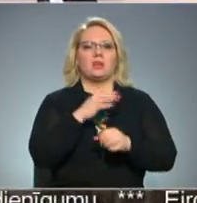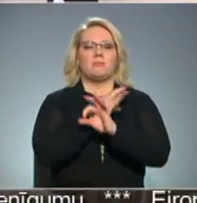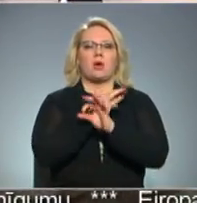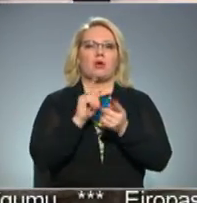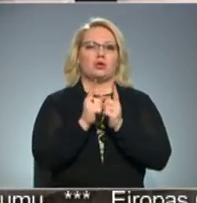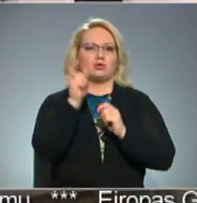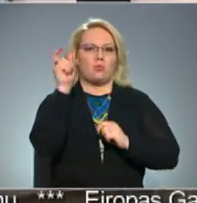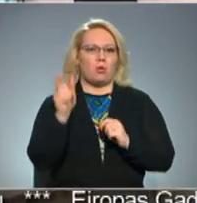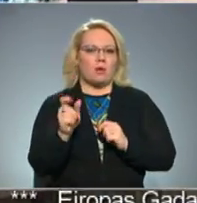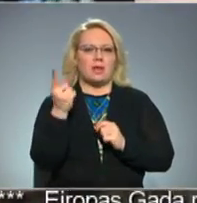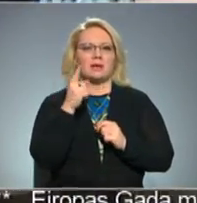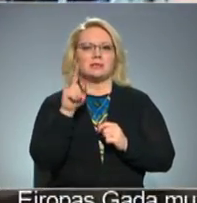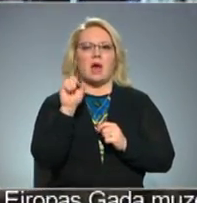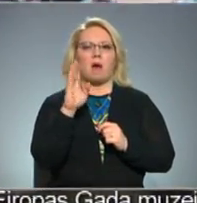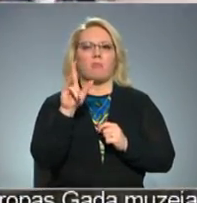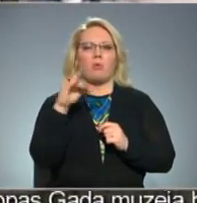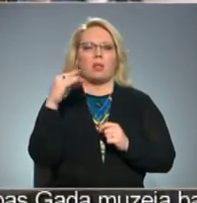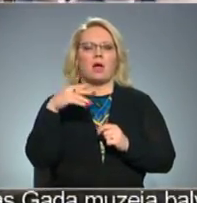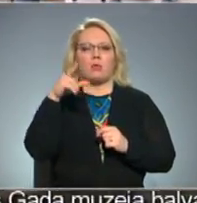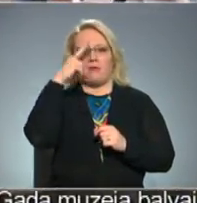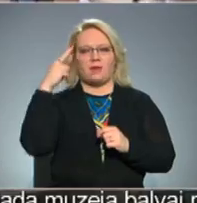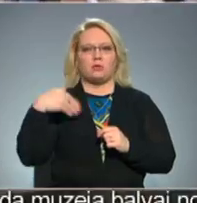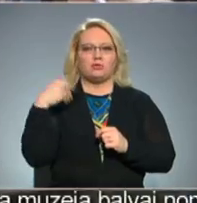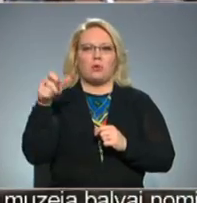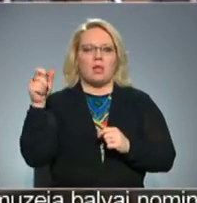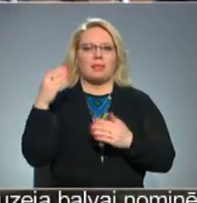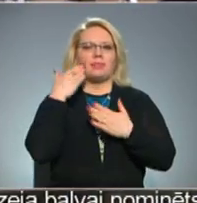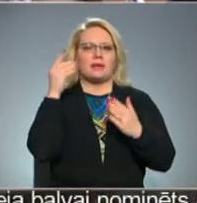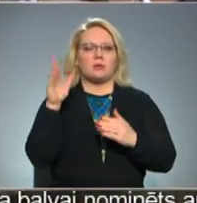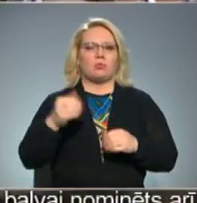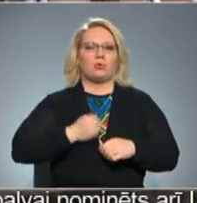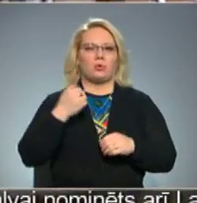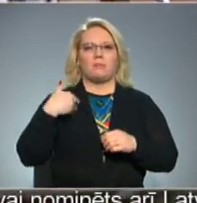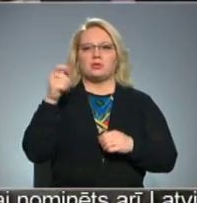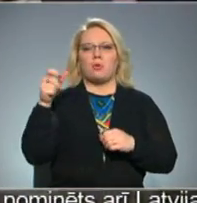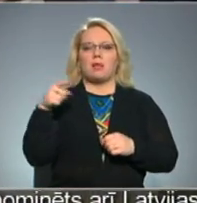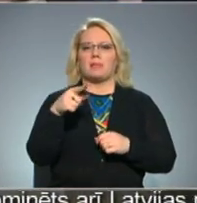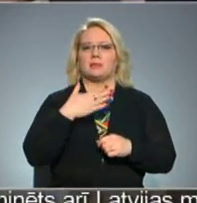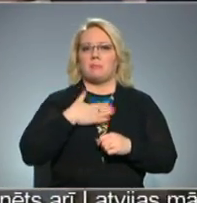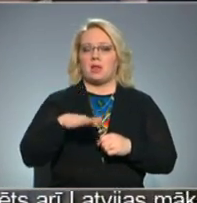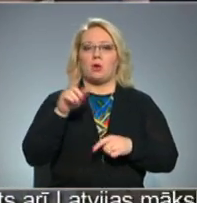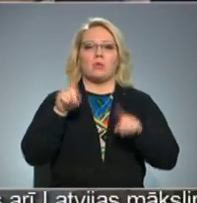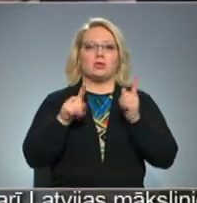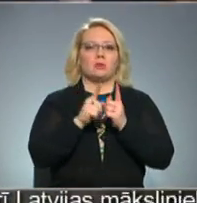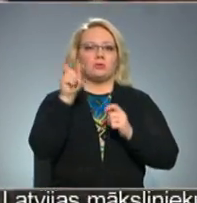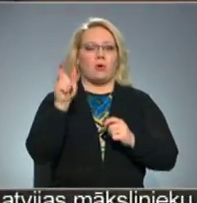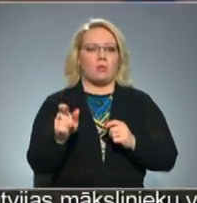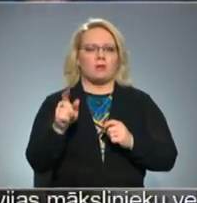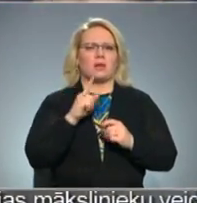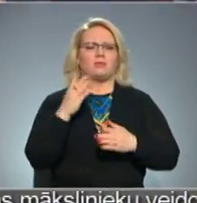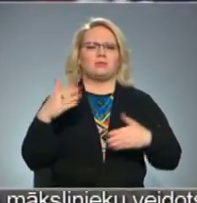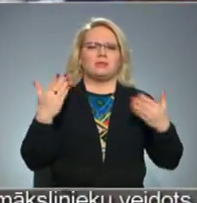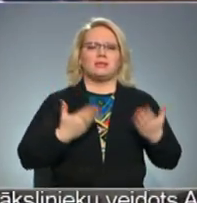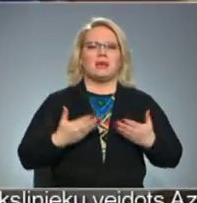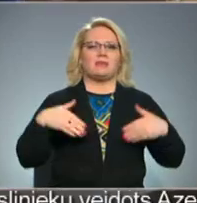skolotāja Lienas Sabuli no vidusskolēniem nezinātājiem būtu grūti, bet skolēniem tas patīk. Un dažiem skolotājas azarts un dzīves